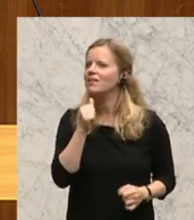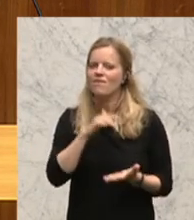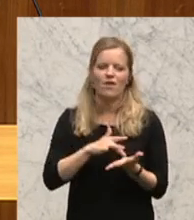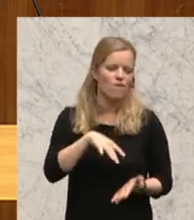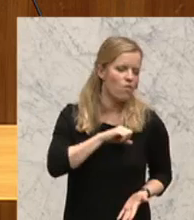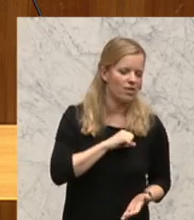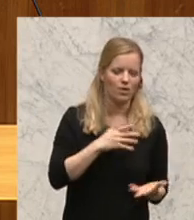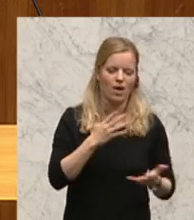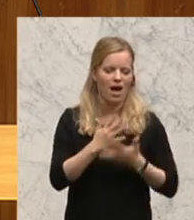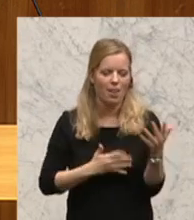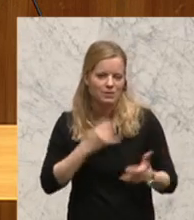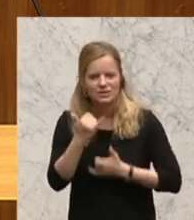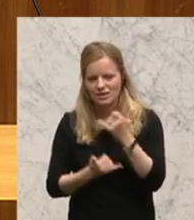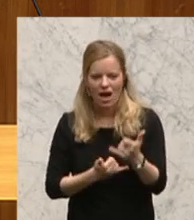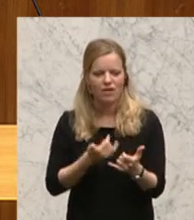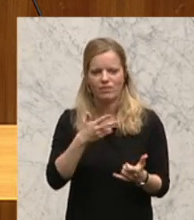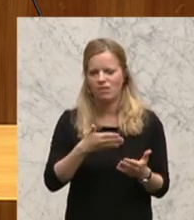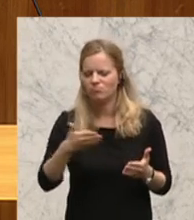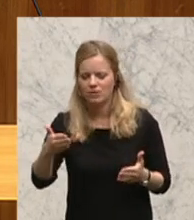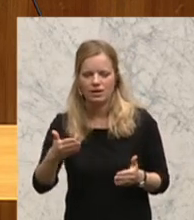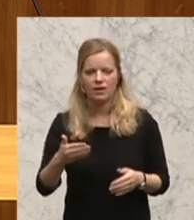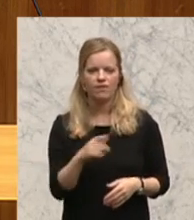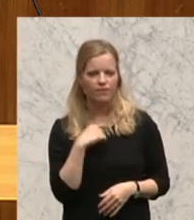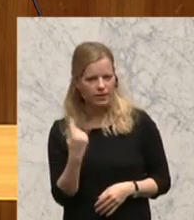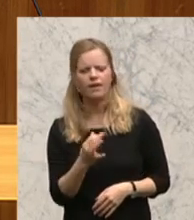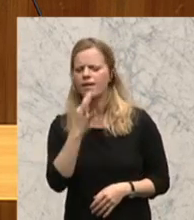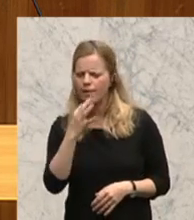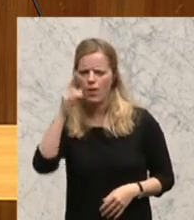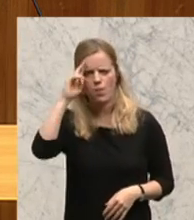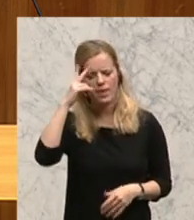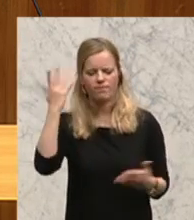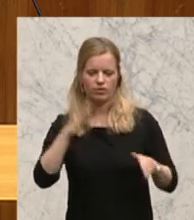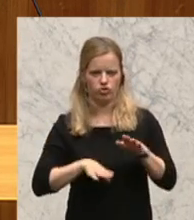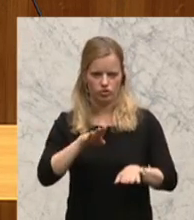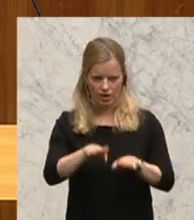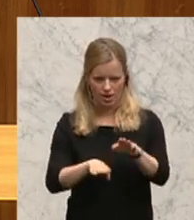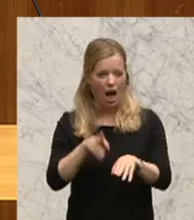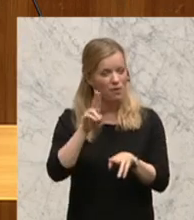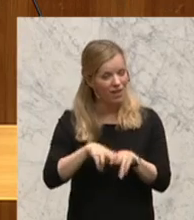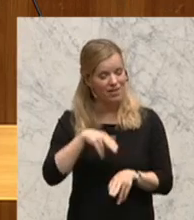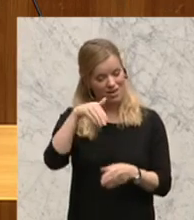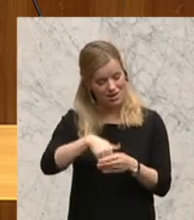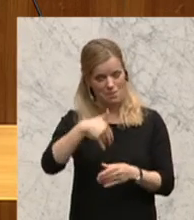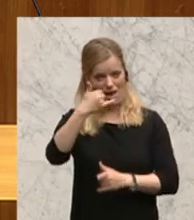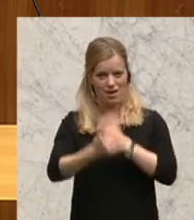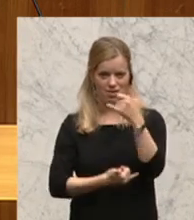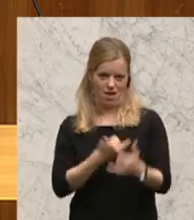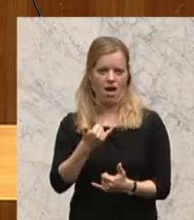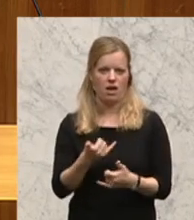Wir werden mit großer Bedacht unsere Schritte setzen. Aber wenn wir innerhalb eines Jahres, nachdem wir in der Hypo-Sache